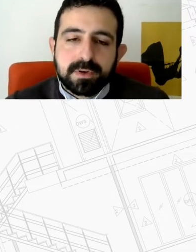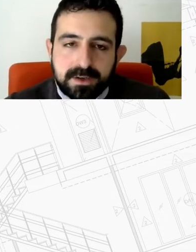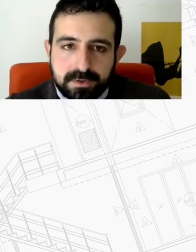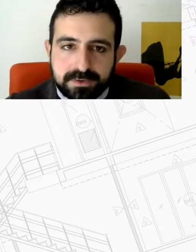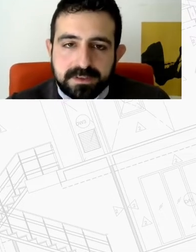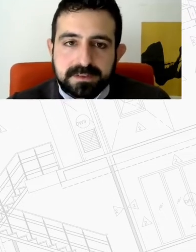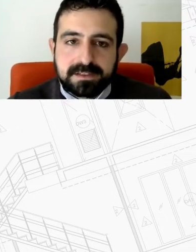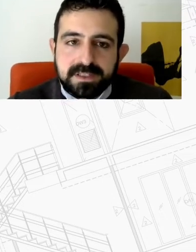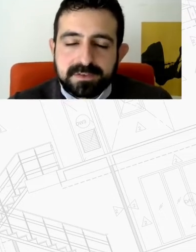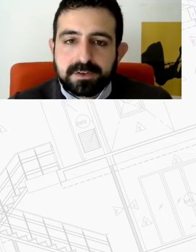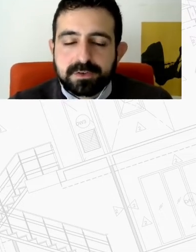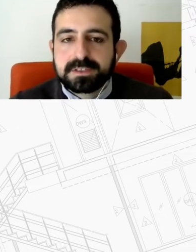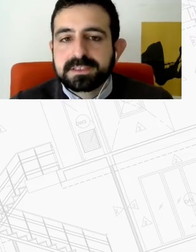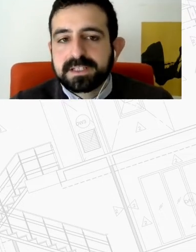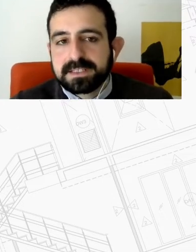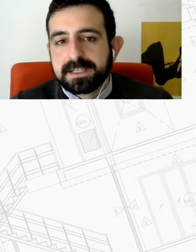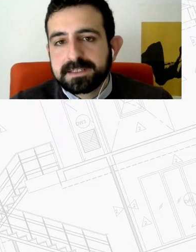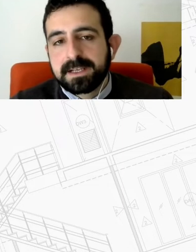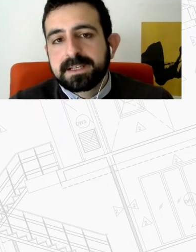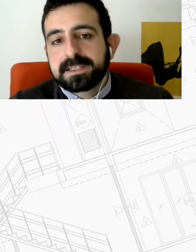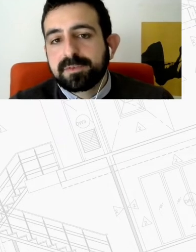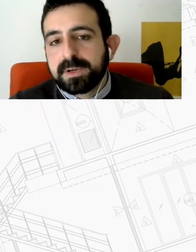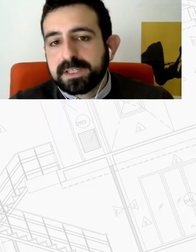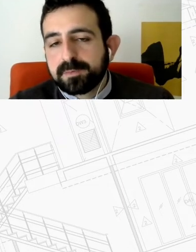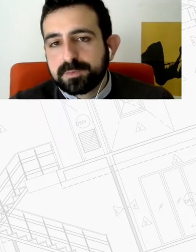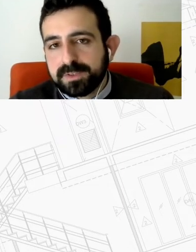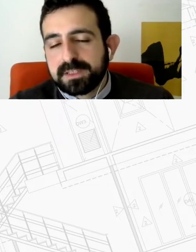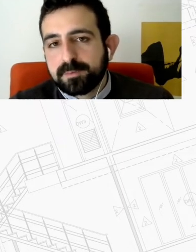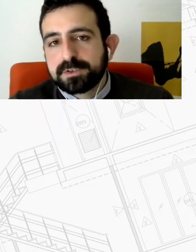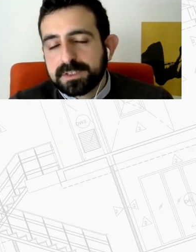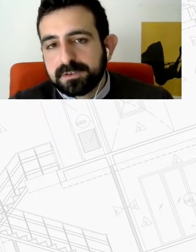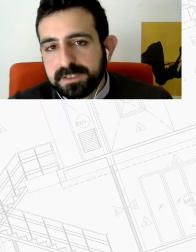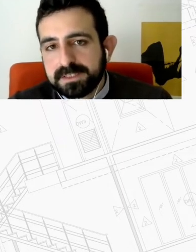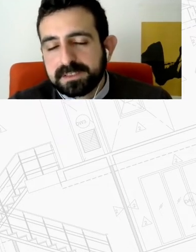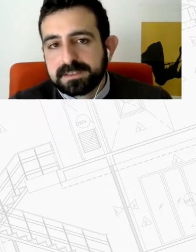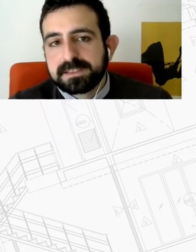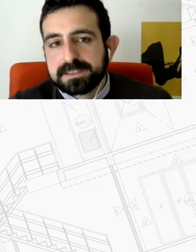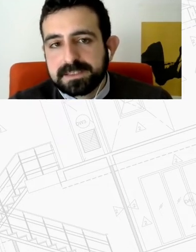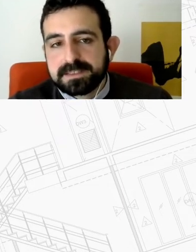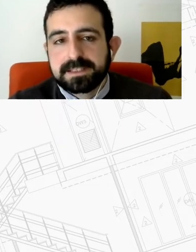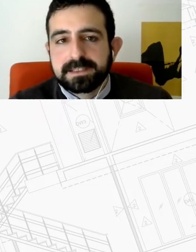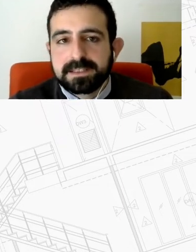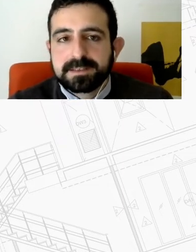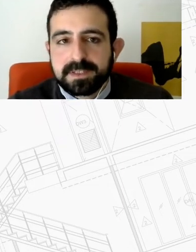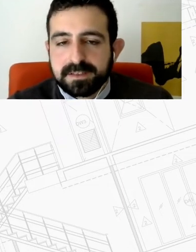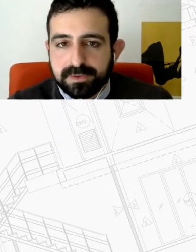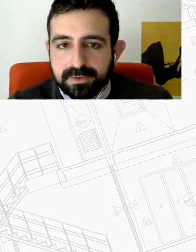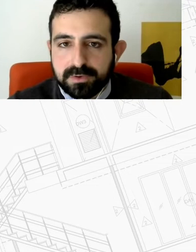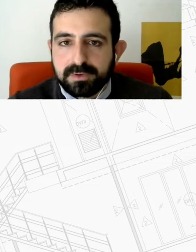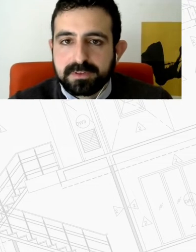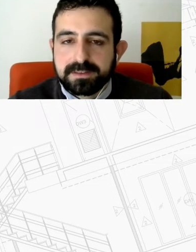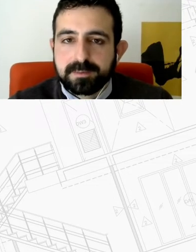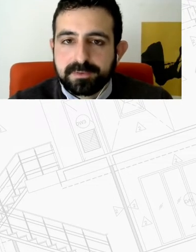μου για πολλά χρόνια τα τελευταία 7 χρόνια στις Βρυξέλλες στην Ευρωπαϊκή Ομοσπονδία Δημόσιας, Κοινωνικής και Συνεταιριστικής Κατοικίας με ένα